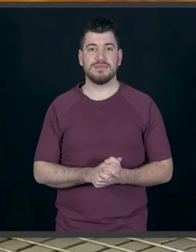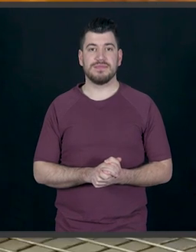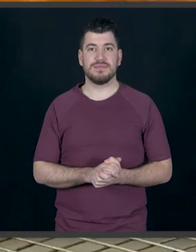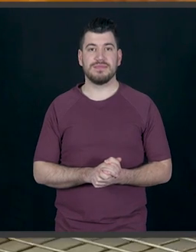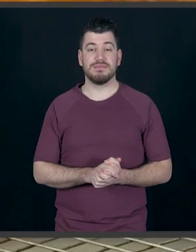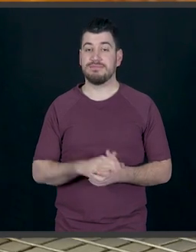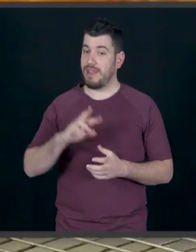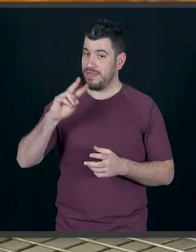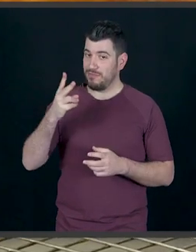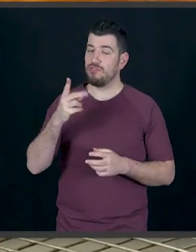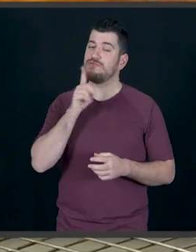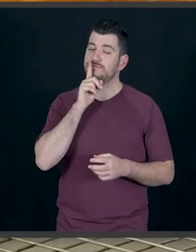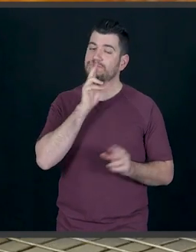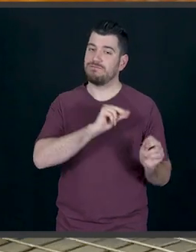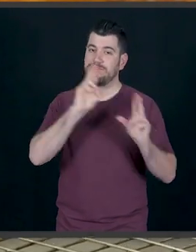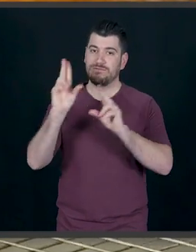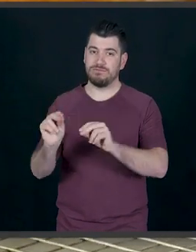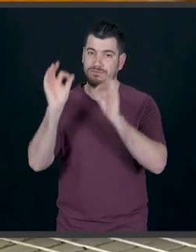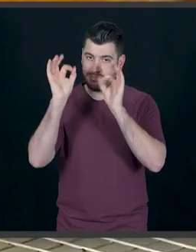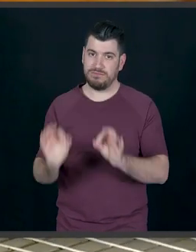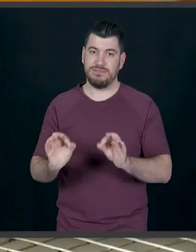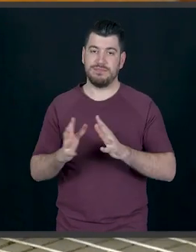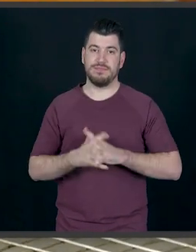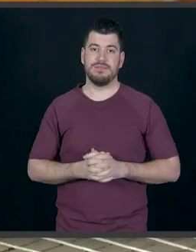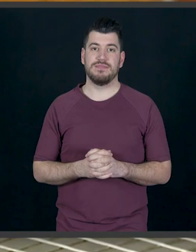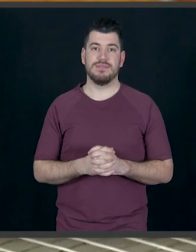Και στο δεύτερο, ακριβώς το ίδιο.